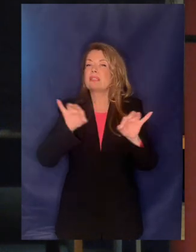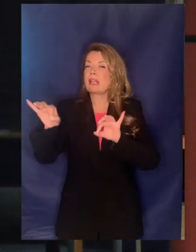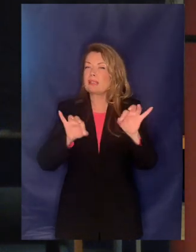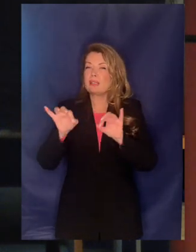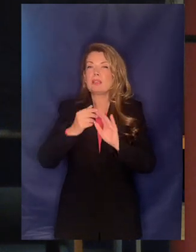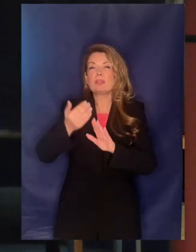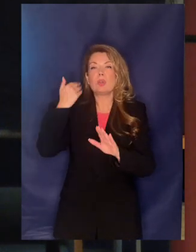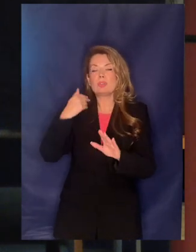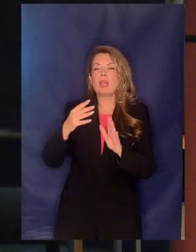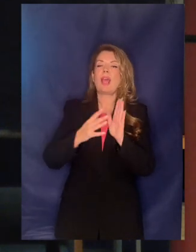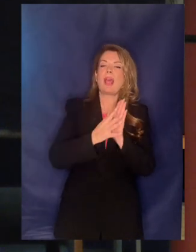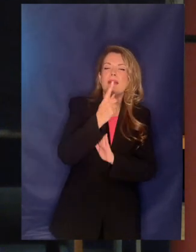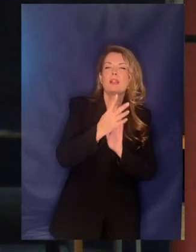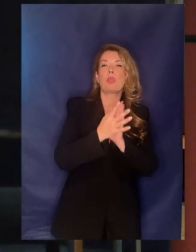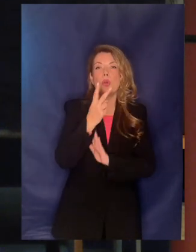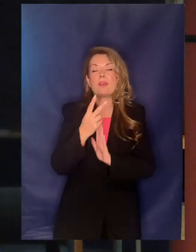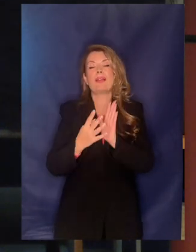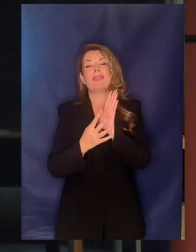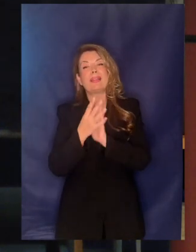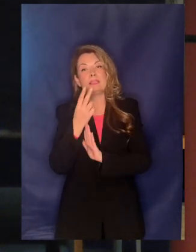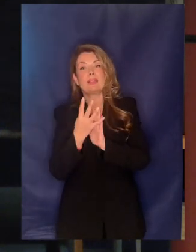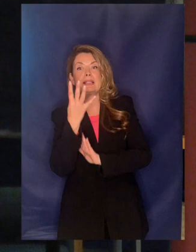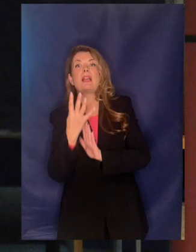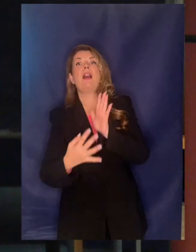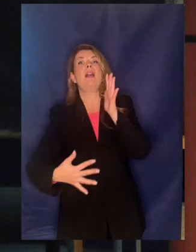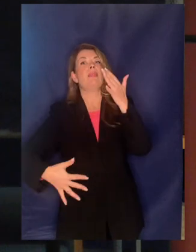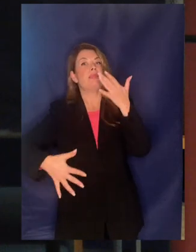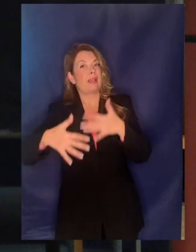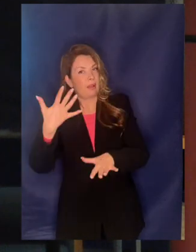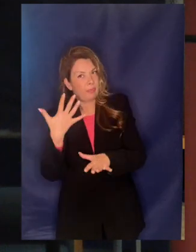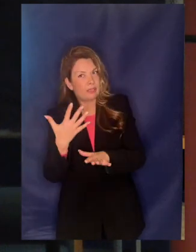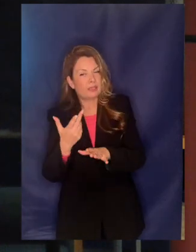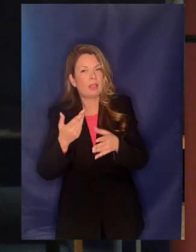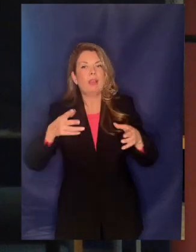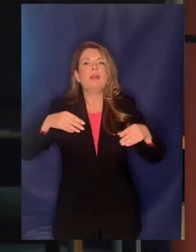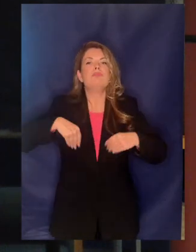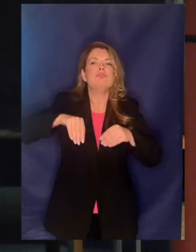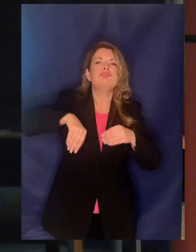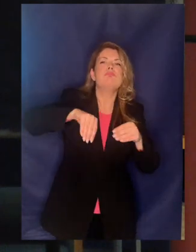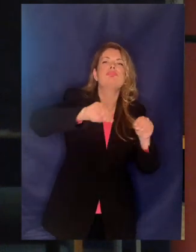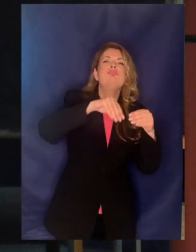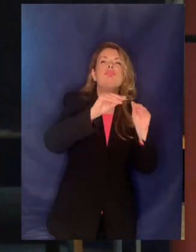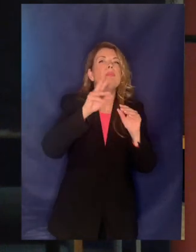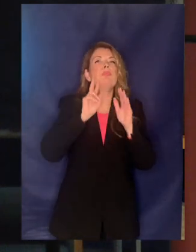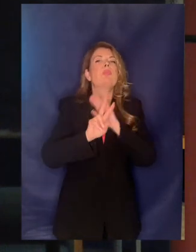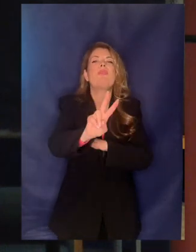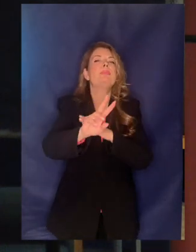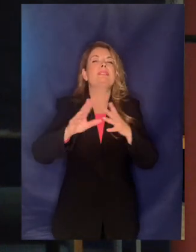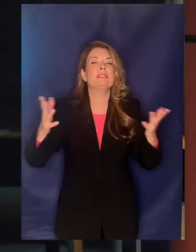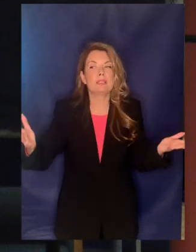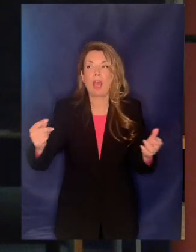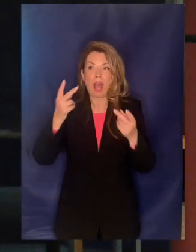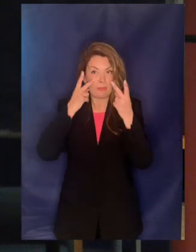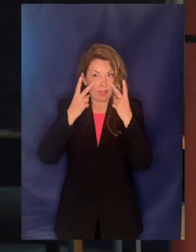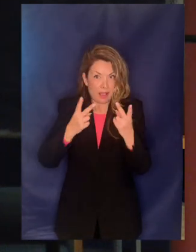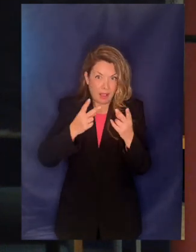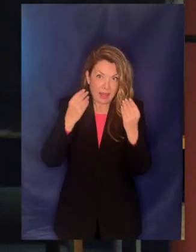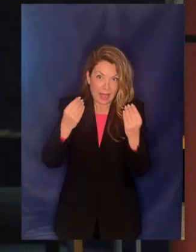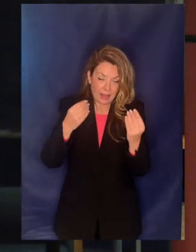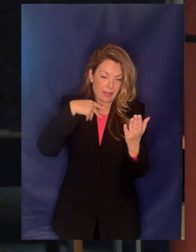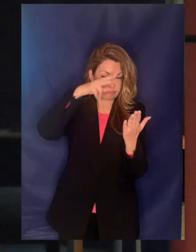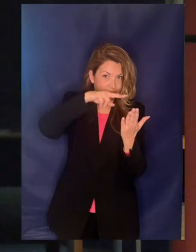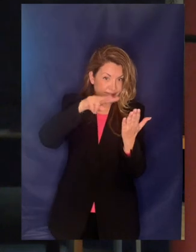στρατηγικής 11, 12, 13, 14, 15 τι αποκρατικοποιήσεις προβλέπονταν να γίνουν εάν τις δει κανείς αυτές τις